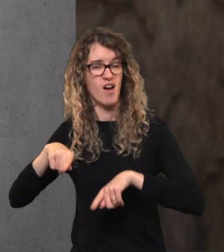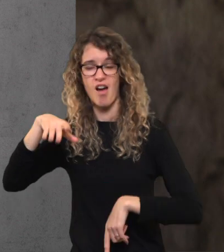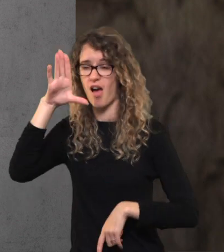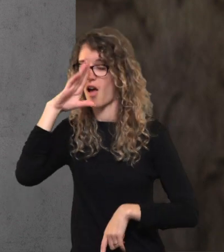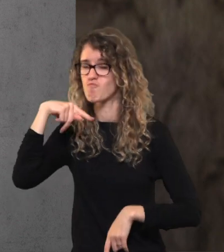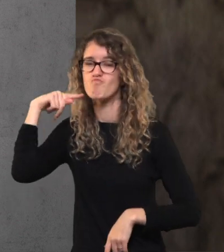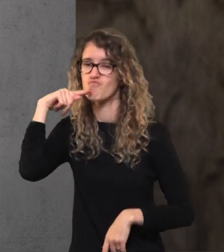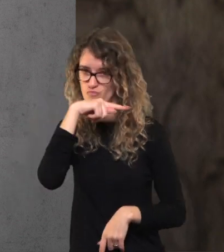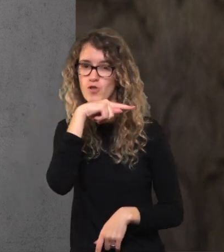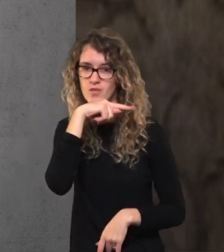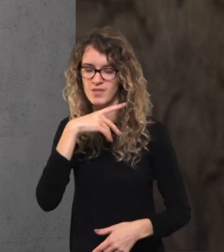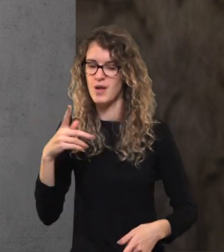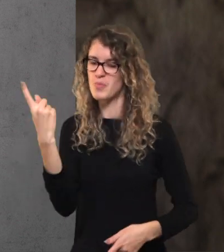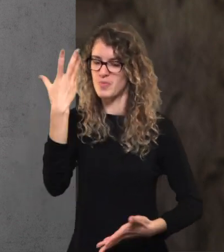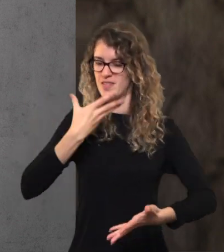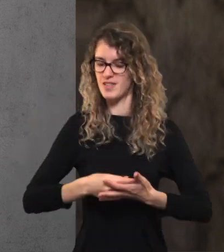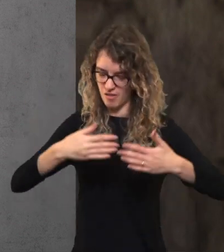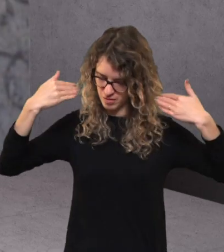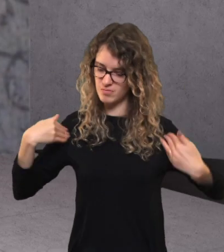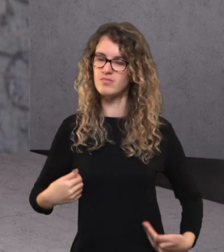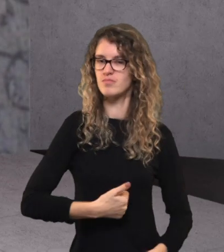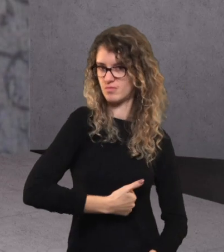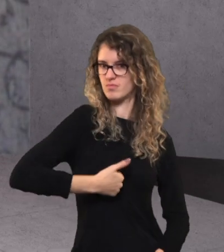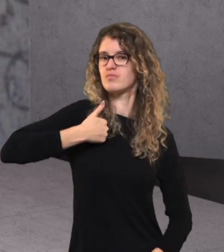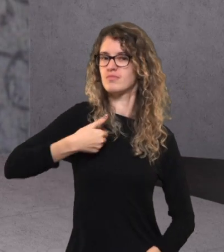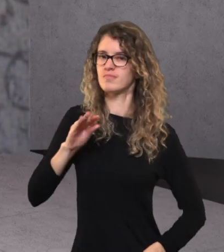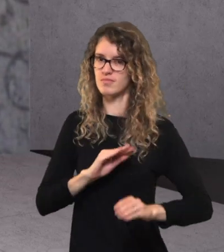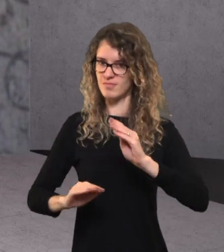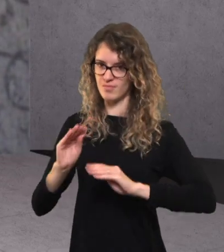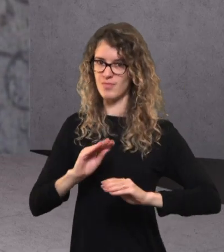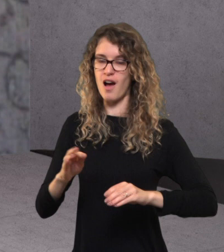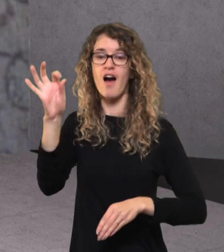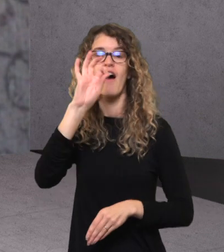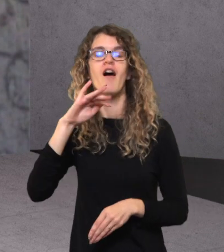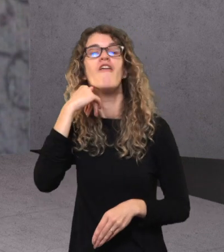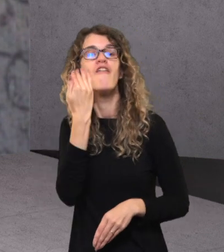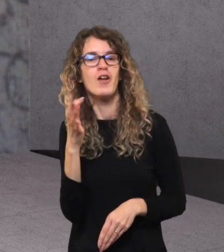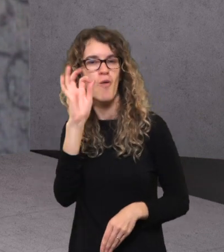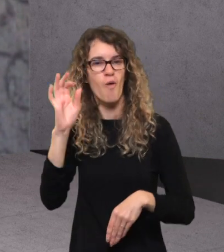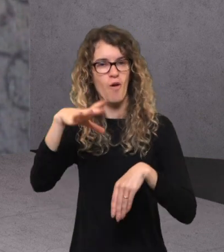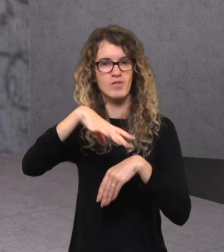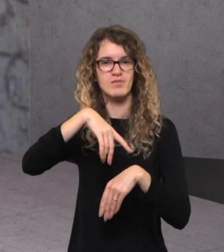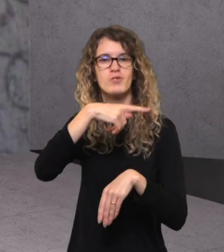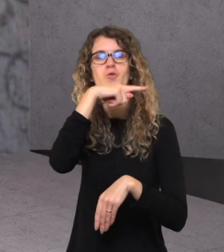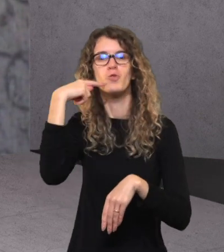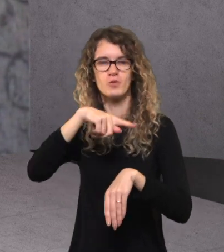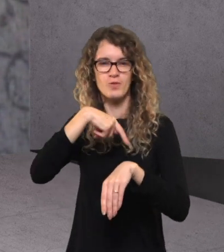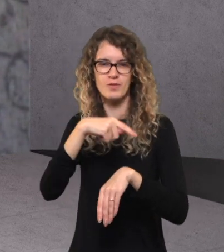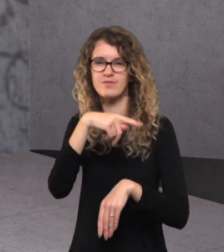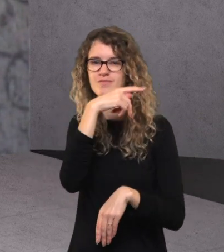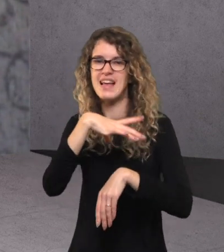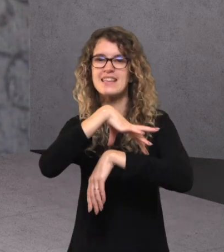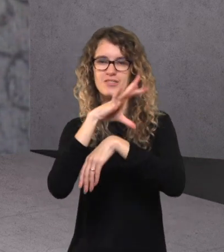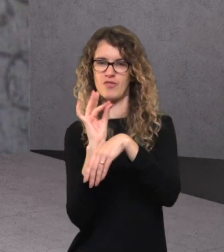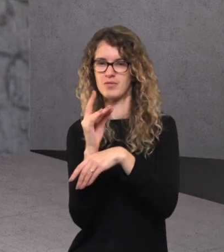veiksmingai. Pradžiai per propagandą jis sukūrė savo asmenybės kultą, tada jis atkūrė Sovietų sąjungos kultą. Jeigu kalbėtumėm